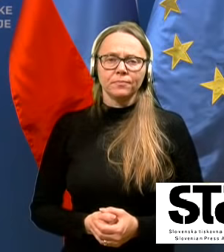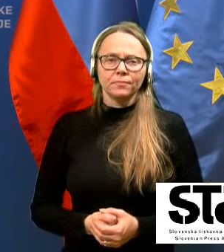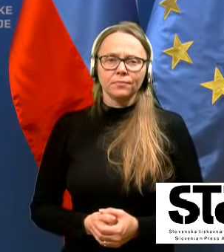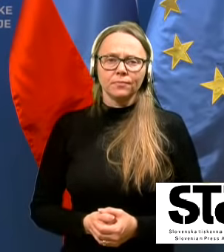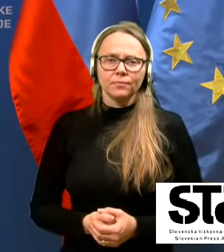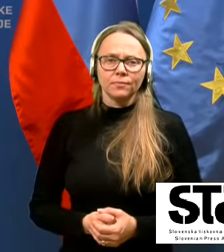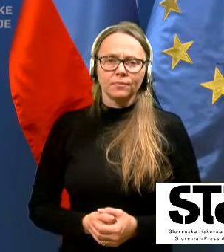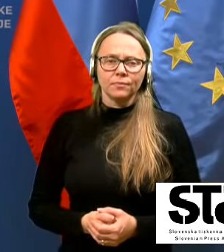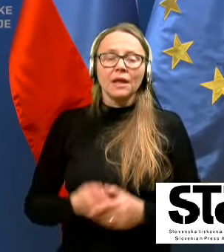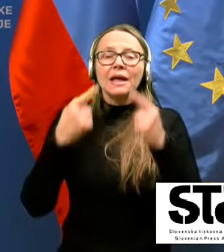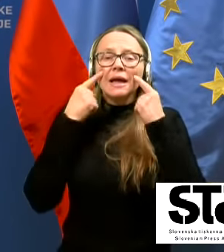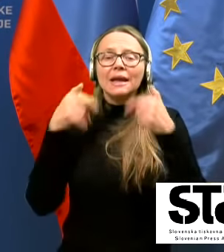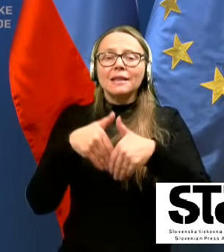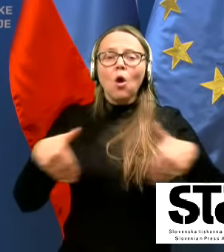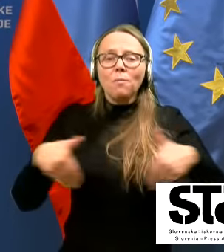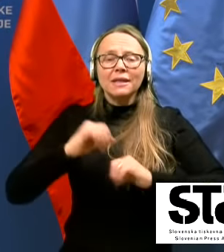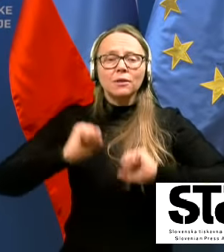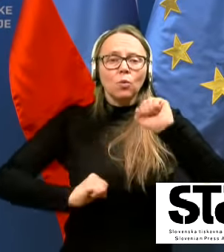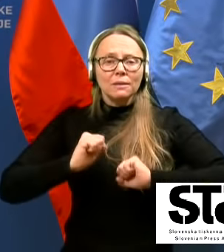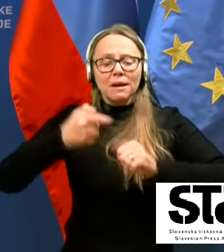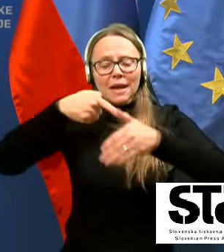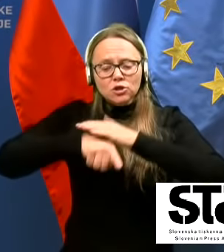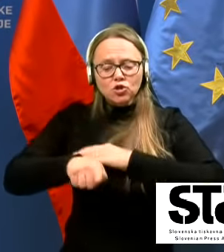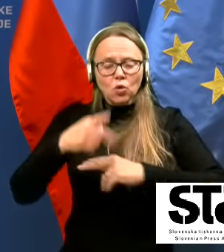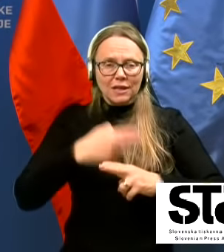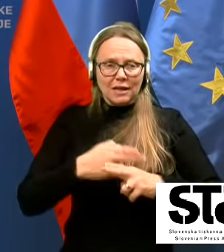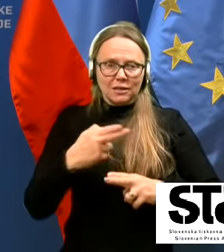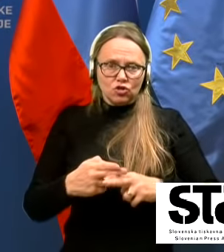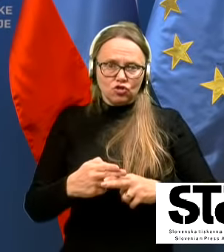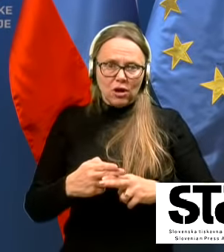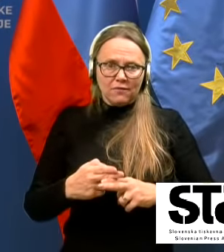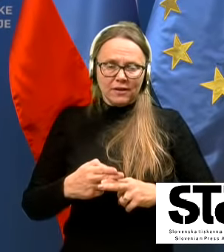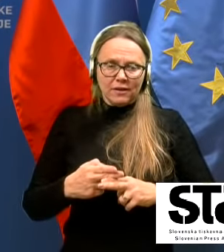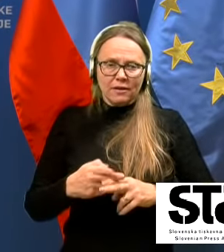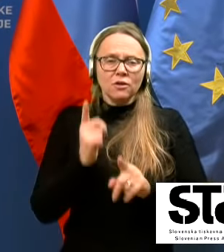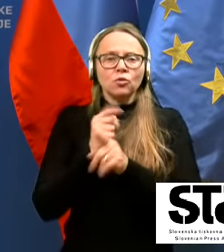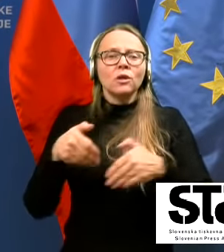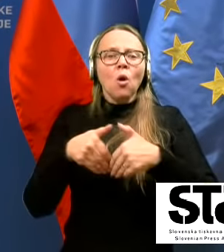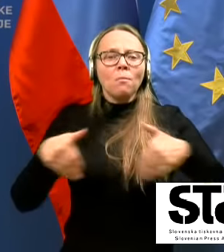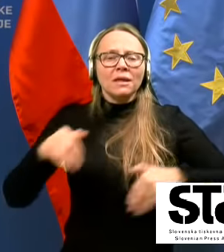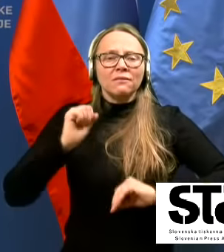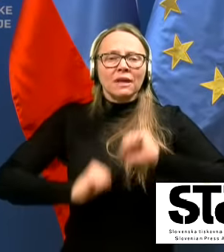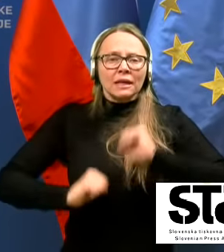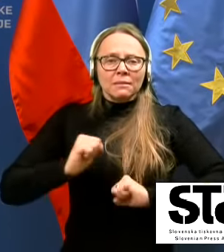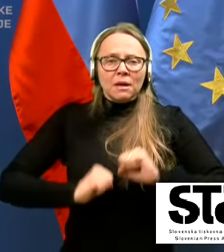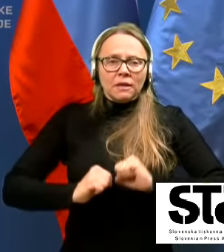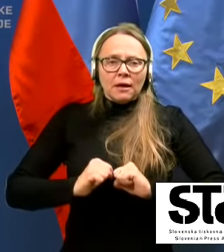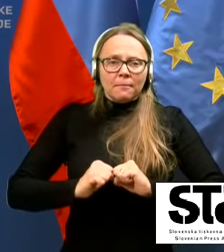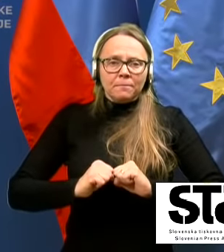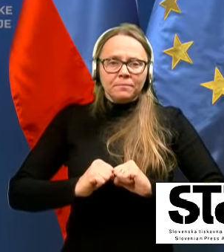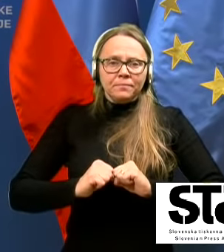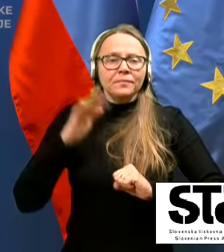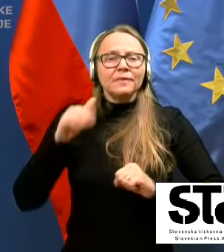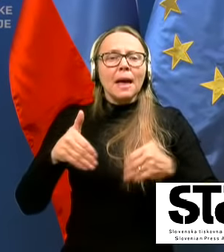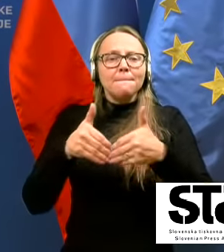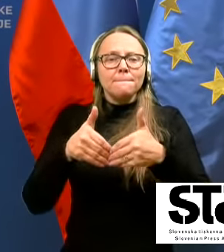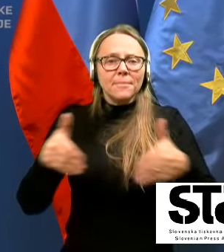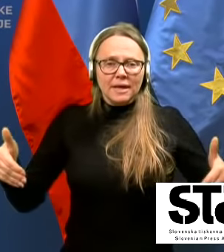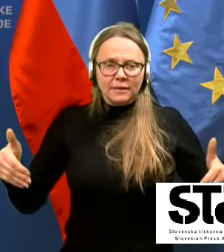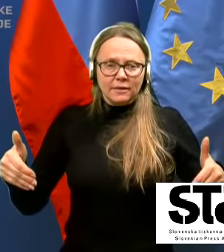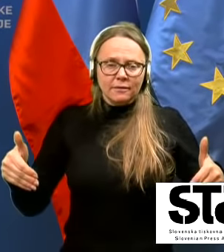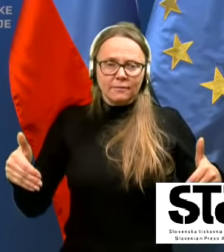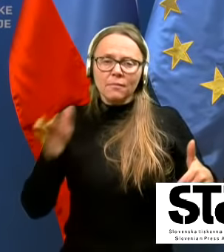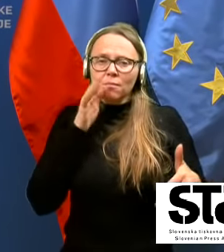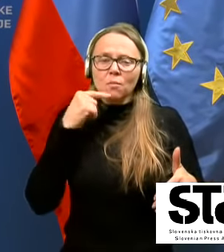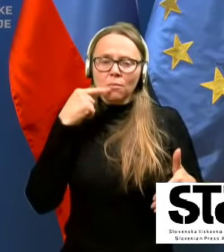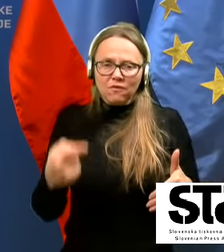Glede omejitev gibanja znotraj države in predvsem tudi omejitev gibanja na meji, bo